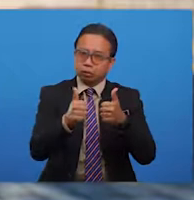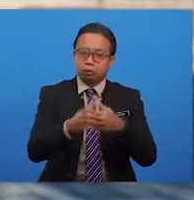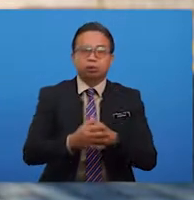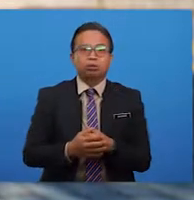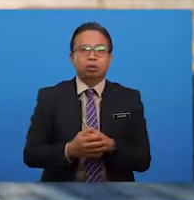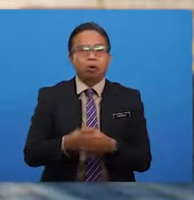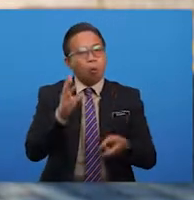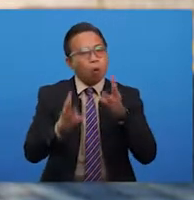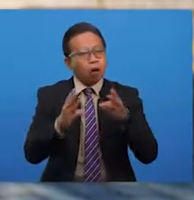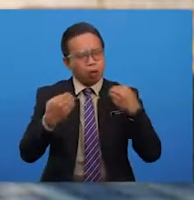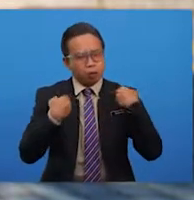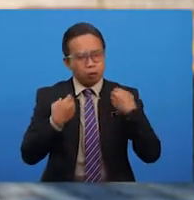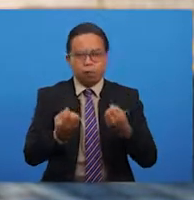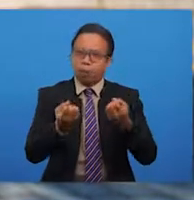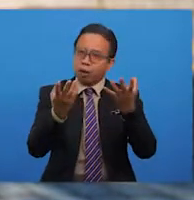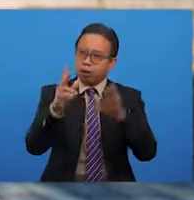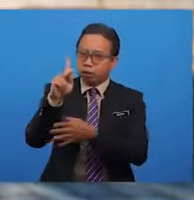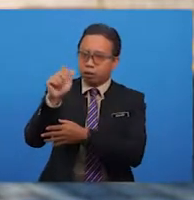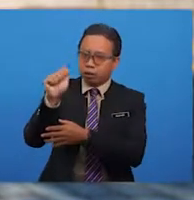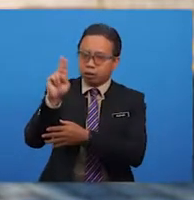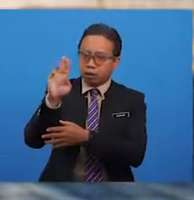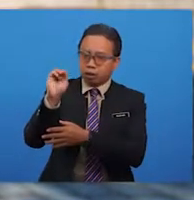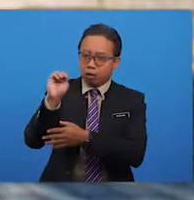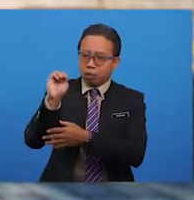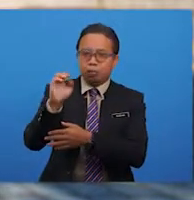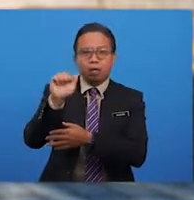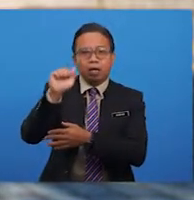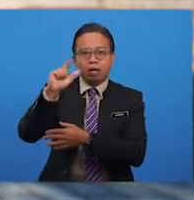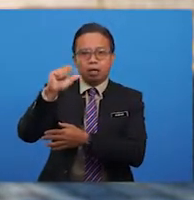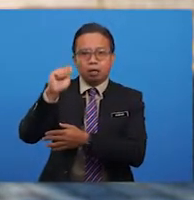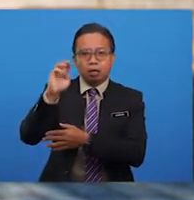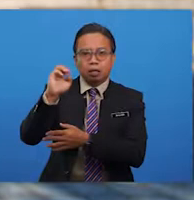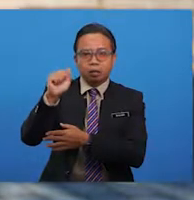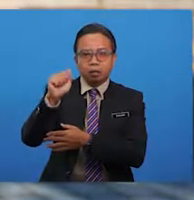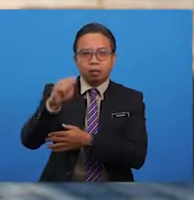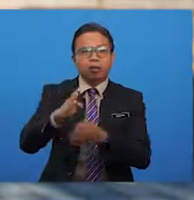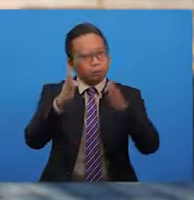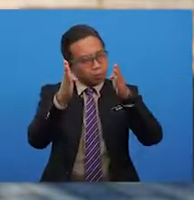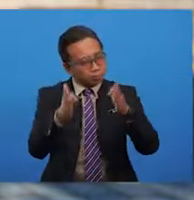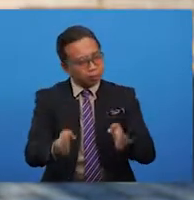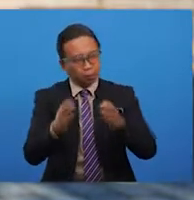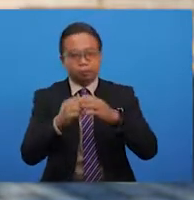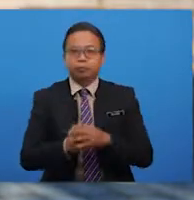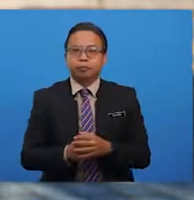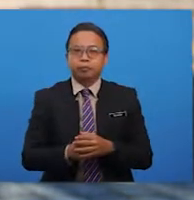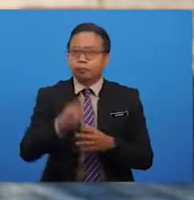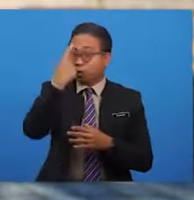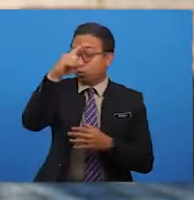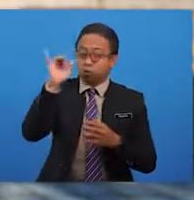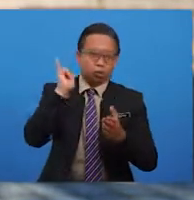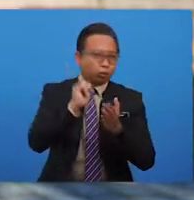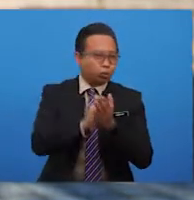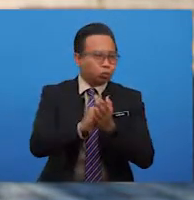mempunyai pelbagai kaum pelbagai agama dan pelbagai bangsa. Untuk itu